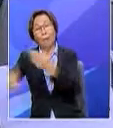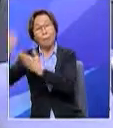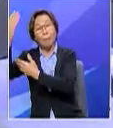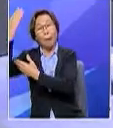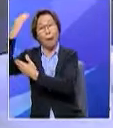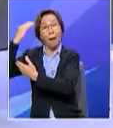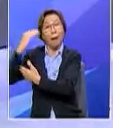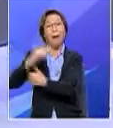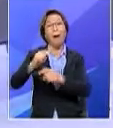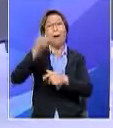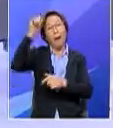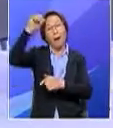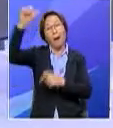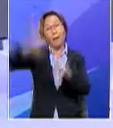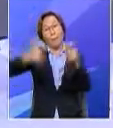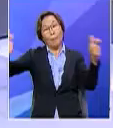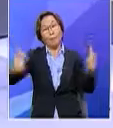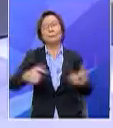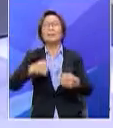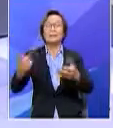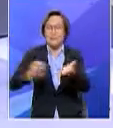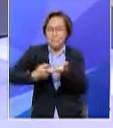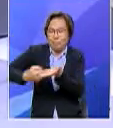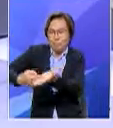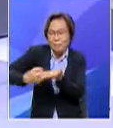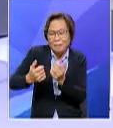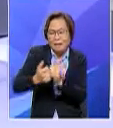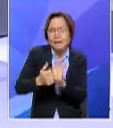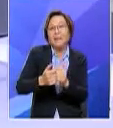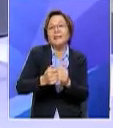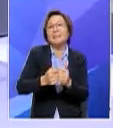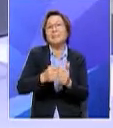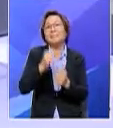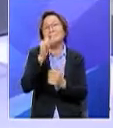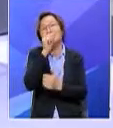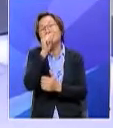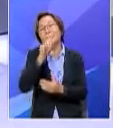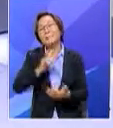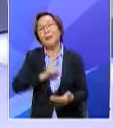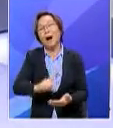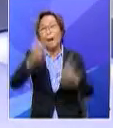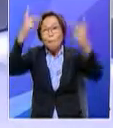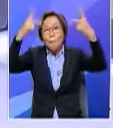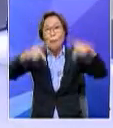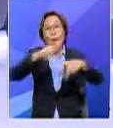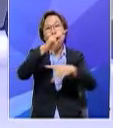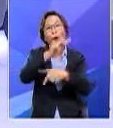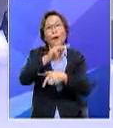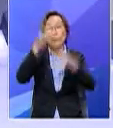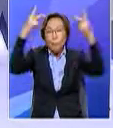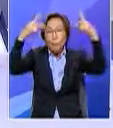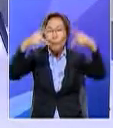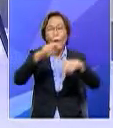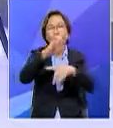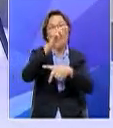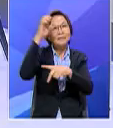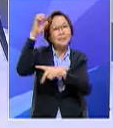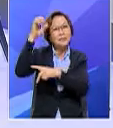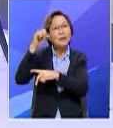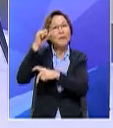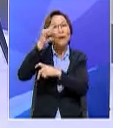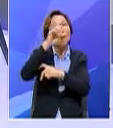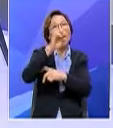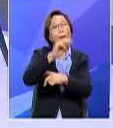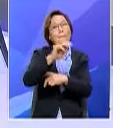berbicara tentang nasyid pada malam ini Saudara-saudara ialah Presiden Munsyid, Saudara Muhammad Razin, Cik Mun yang